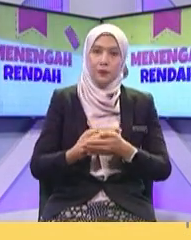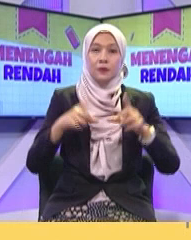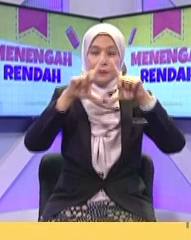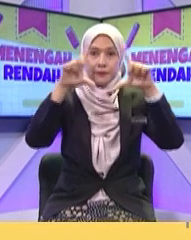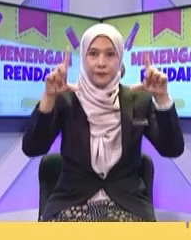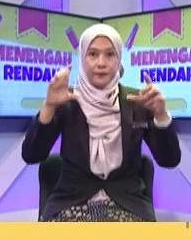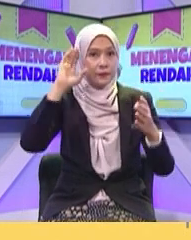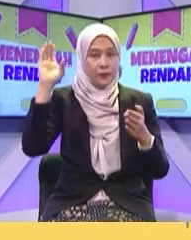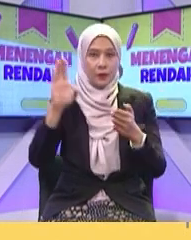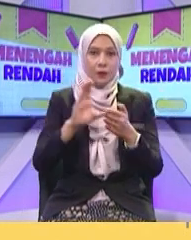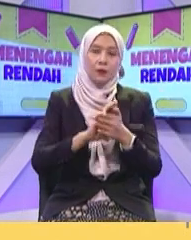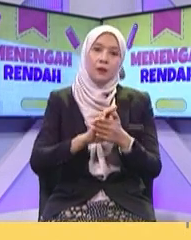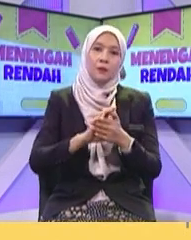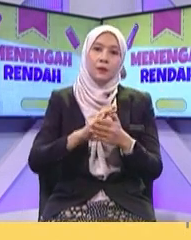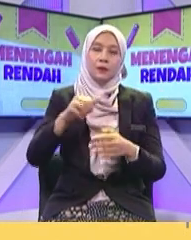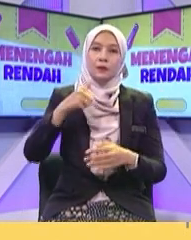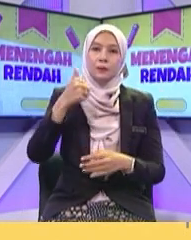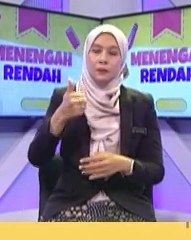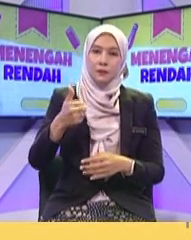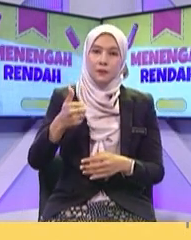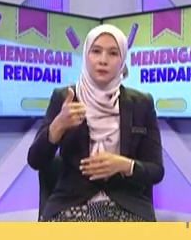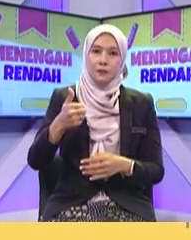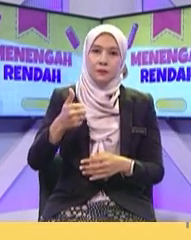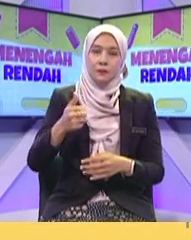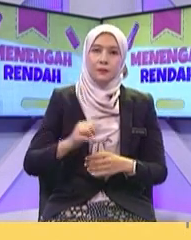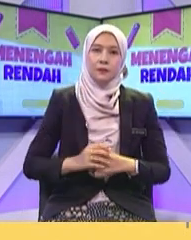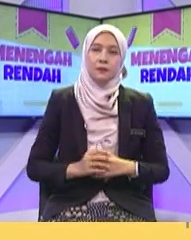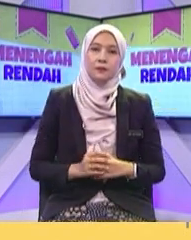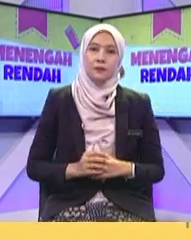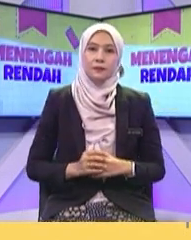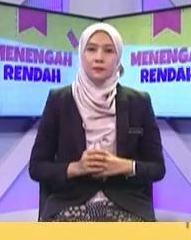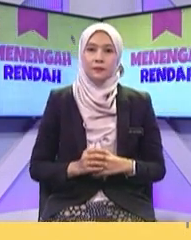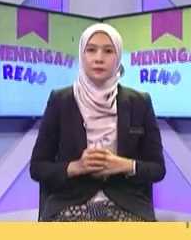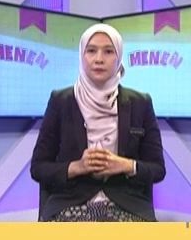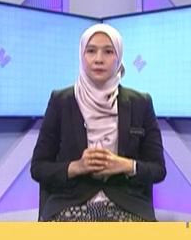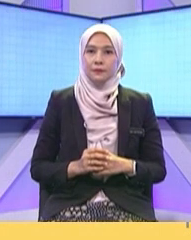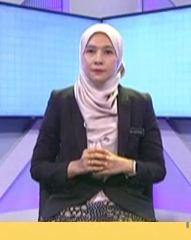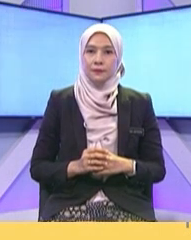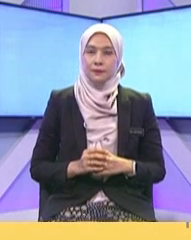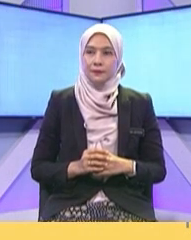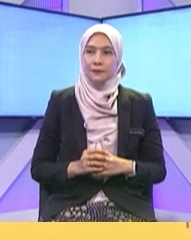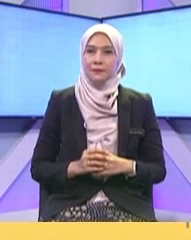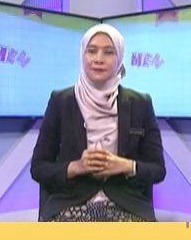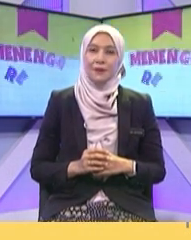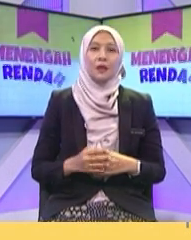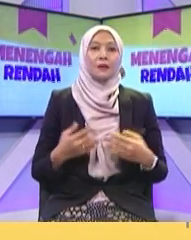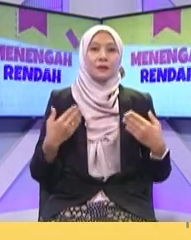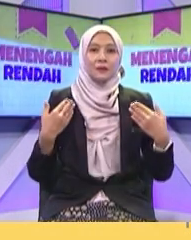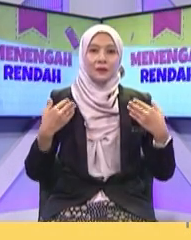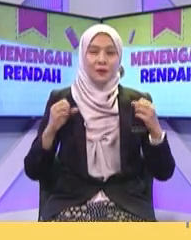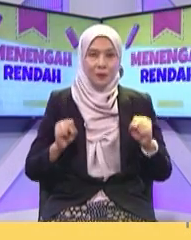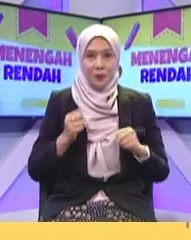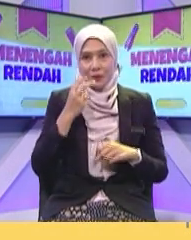Menggunakan kamera Yang berresolusi Tinggi Yang kata kejut Lepasnya ada gambar Yifan Boleh nampak